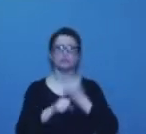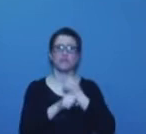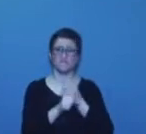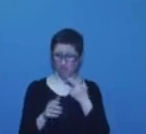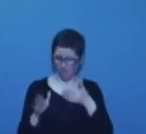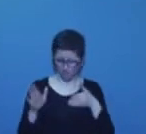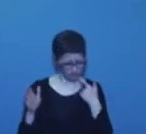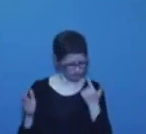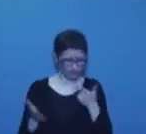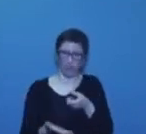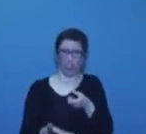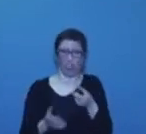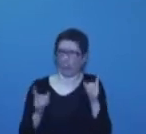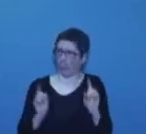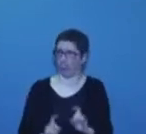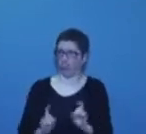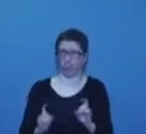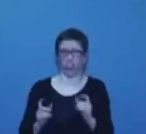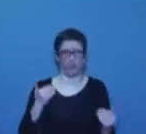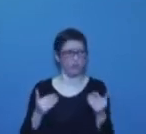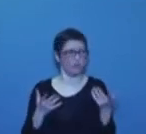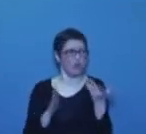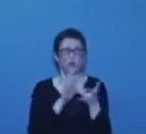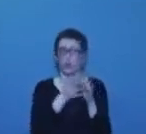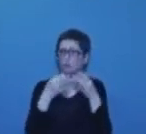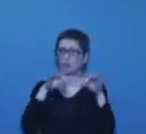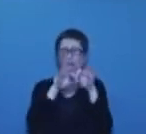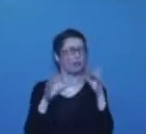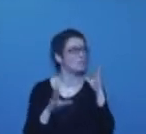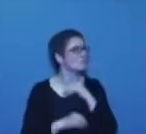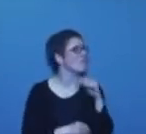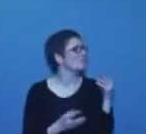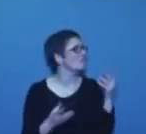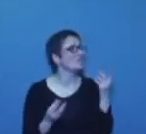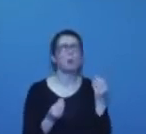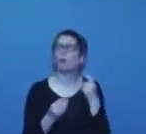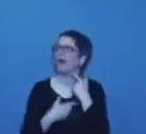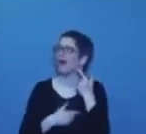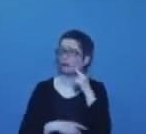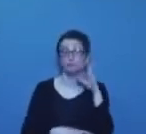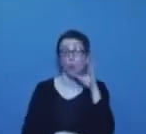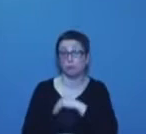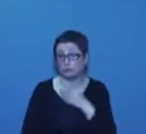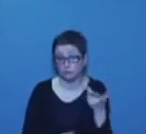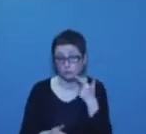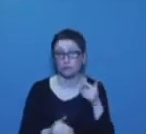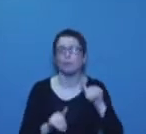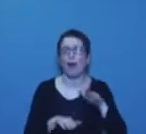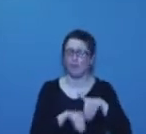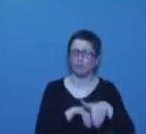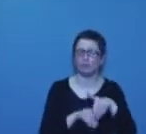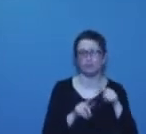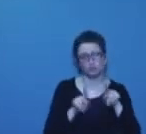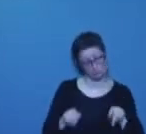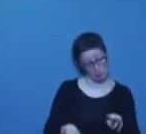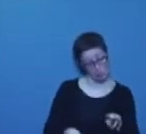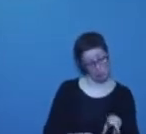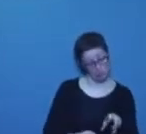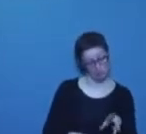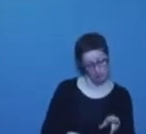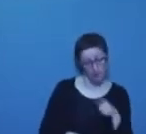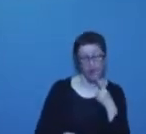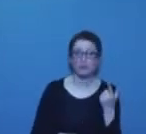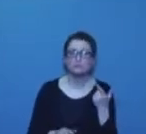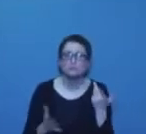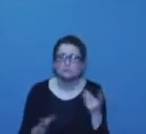de tous les pays de... Il ne se rappelait plus de quoi, d'ailleurs. Mais bon, il avait lu sur sa fiche. Mais enfin, c'est incroyable. Depuis